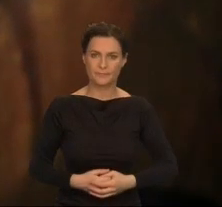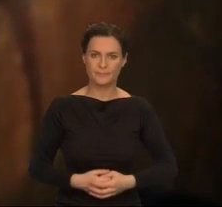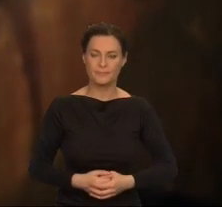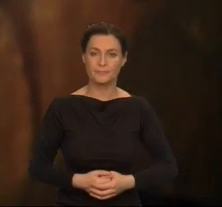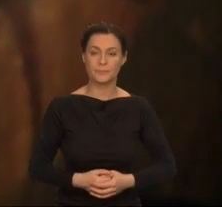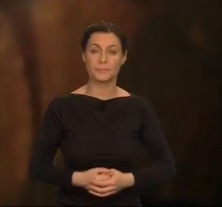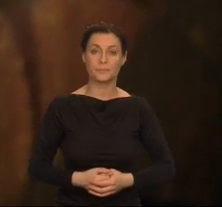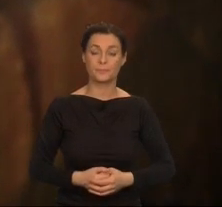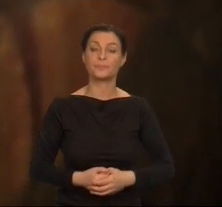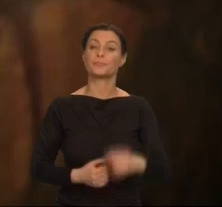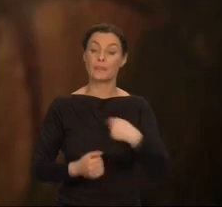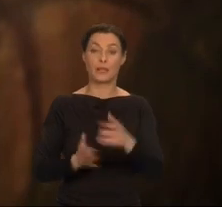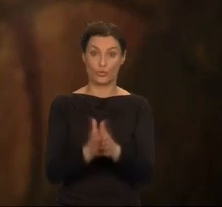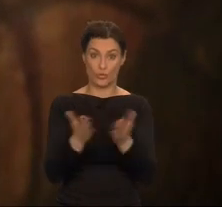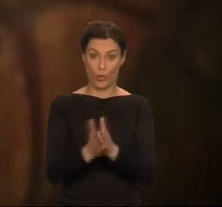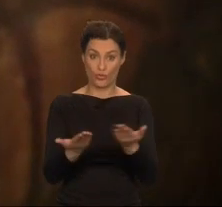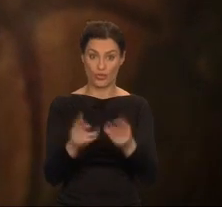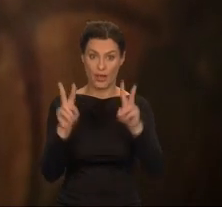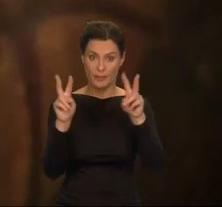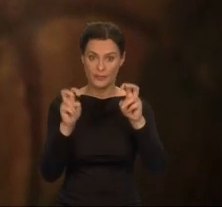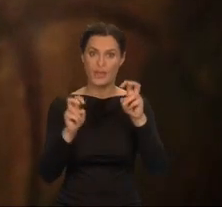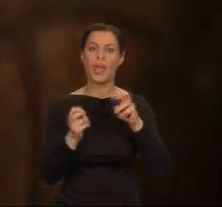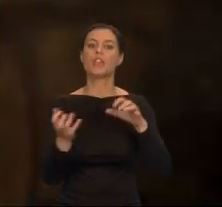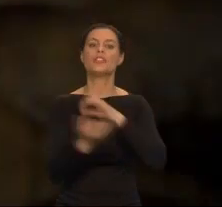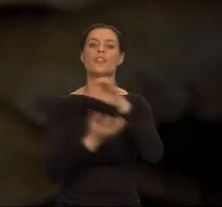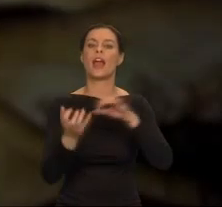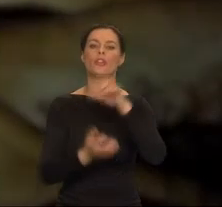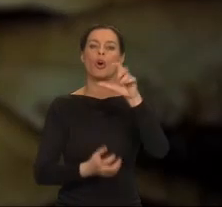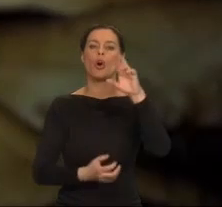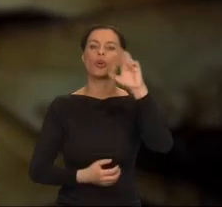Wręczył mi świat Rockanona, jej pierwszą książkę.